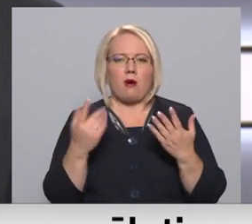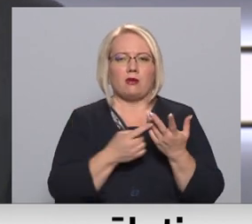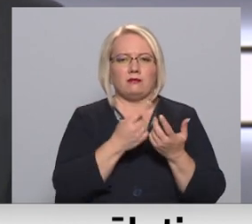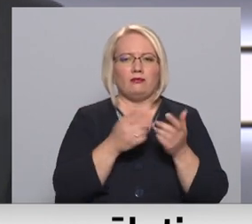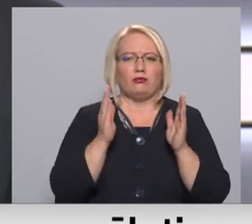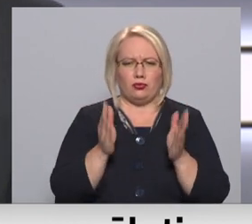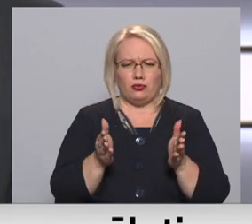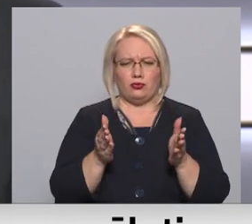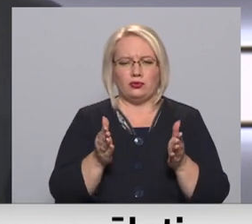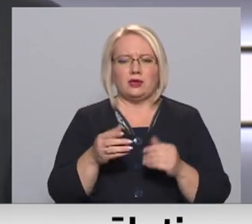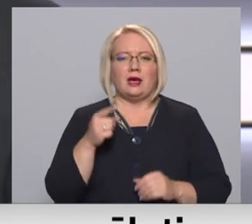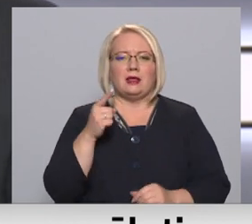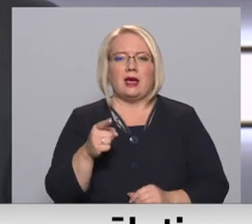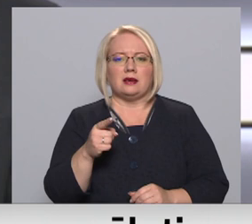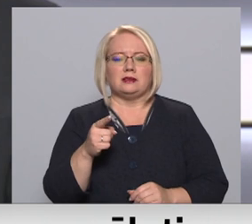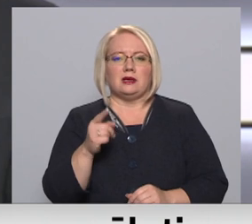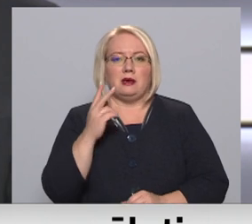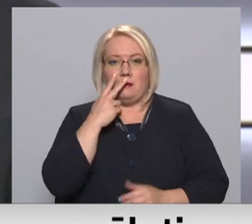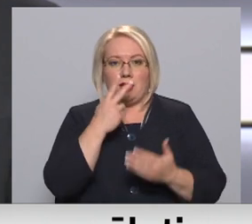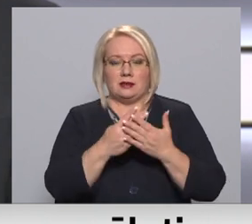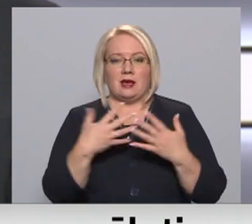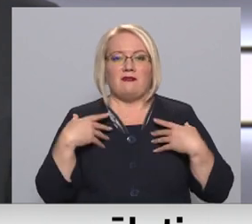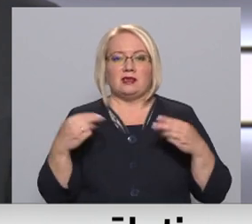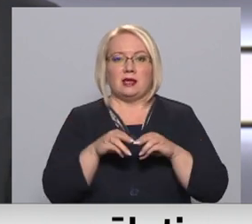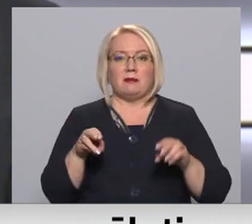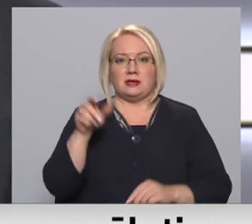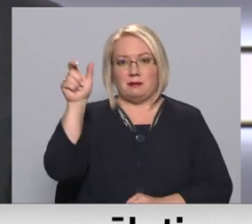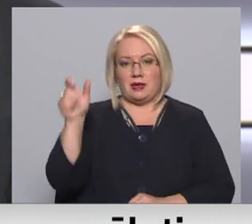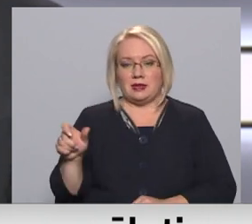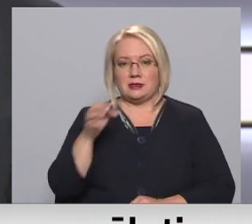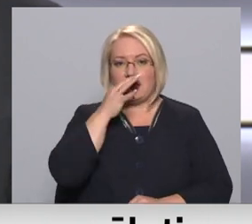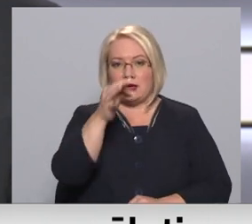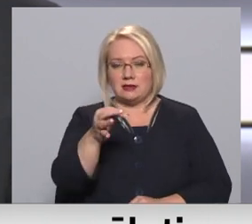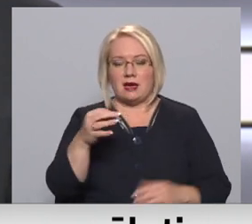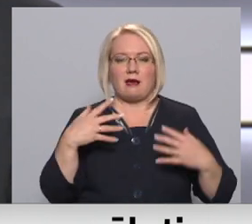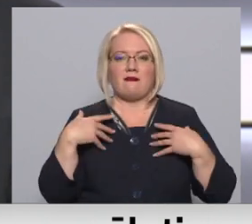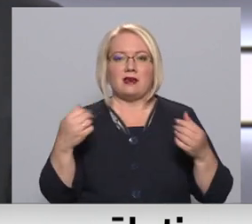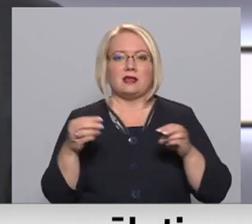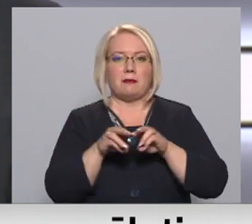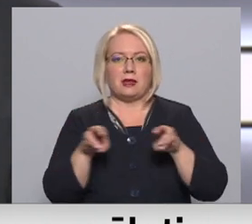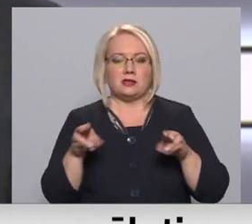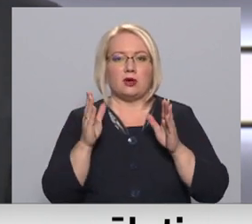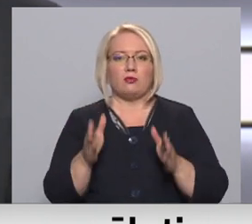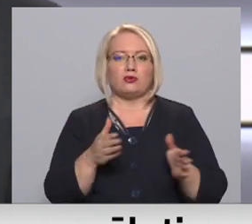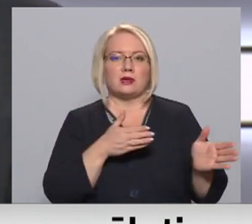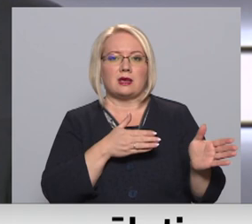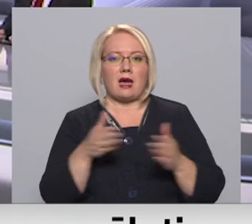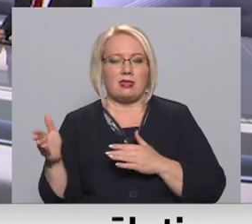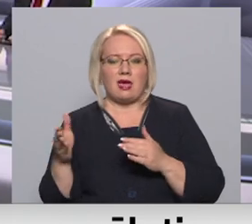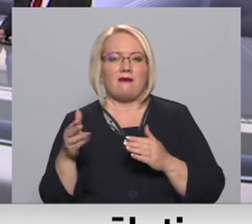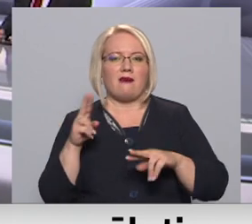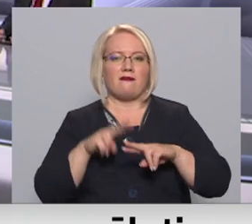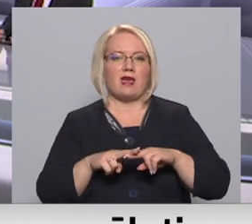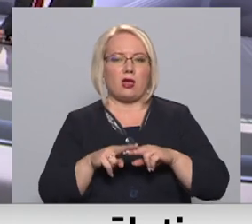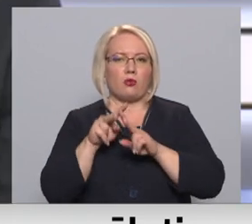Tā pārslots, kas ir paredzēta, veselības ministrs vakar apgalvoja, ka veselības ministrija, būs gatavi te gultu pārsodzē.